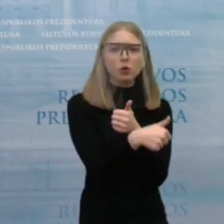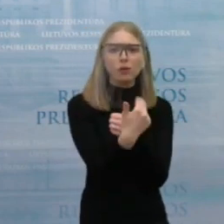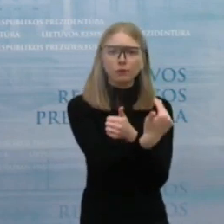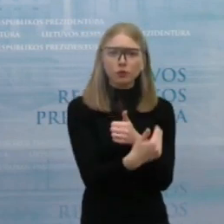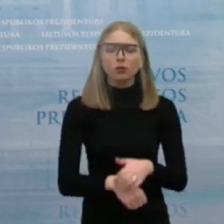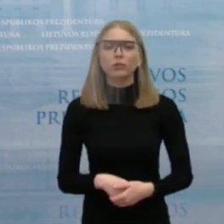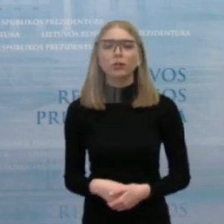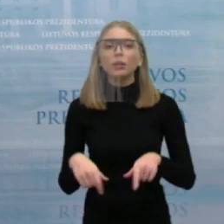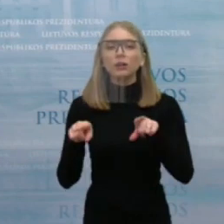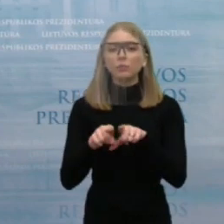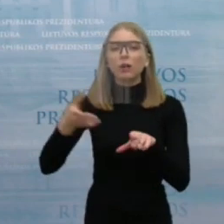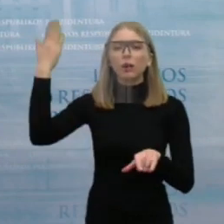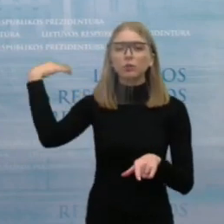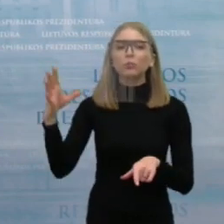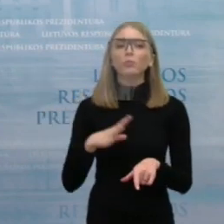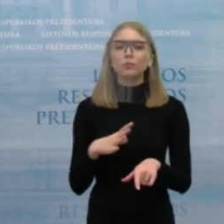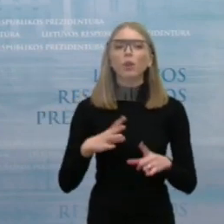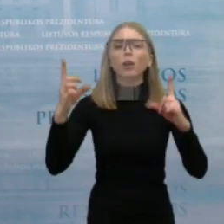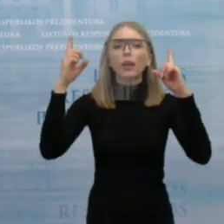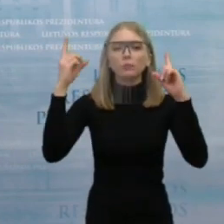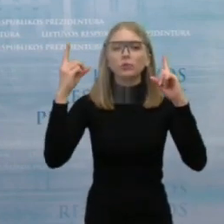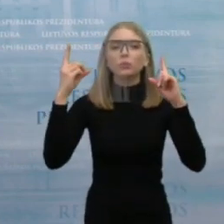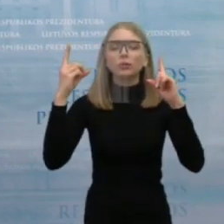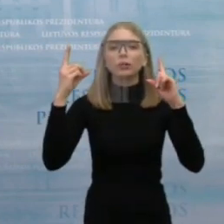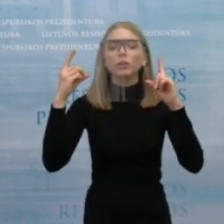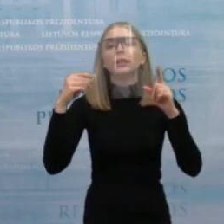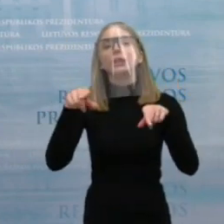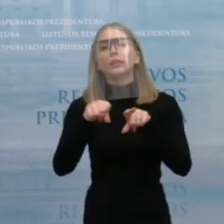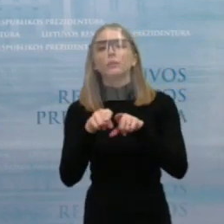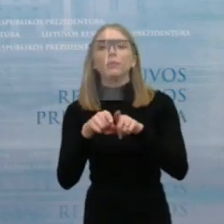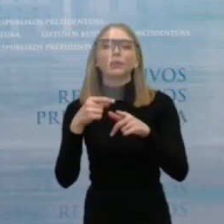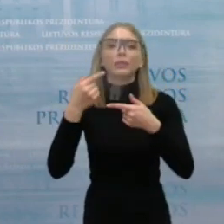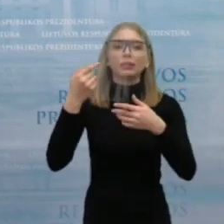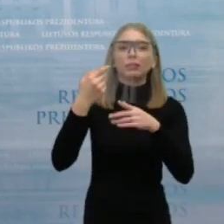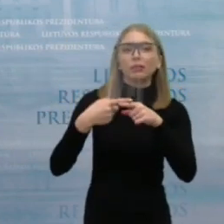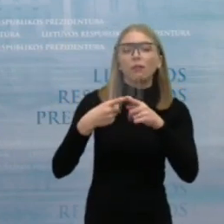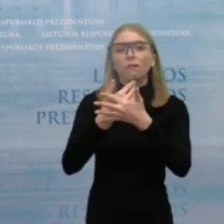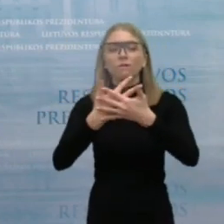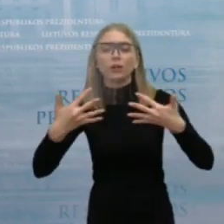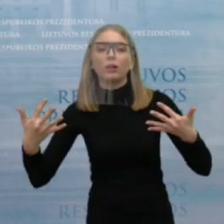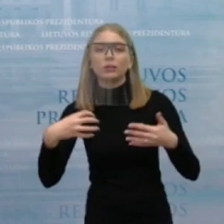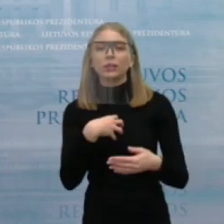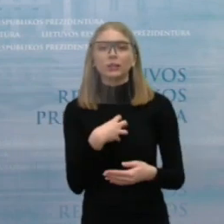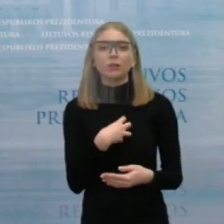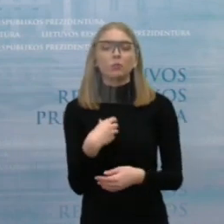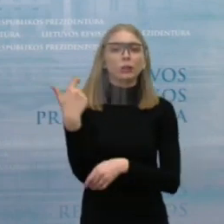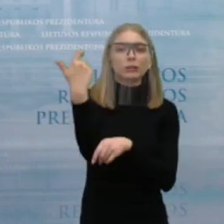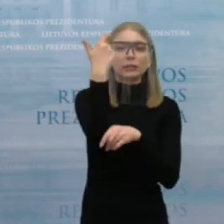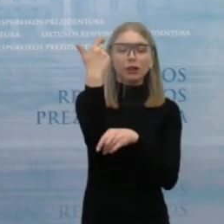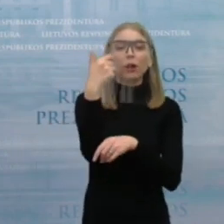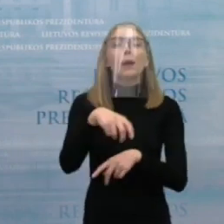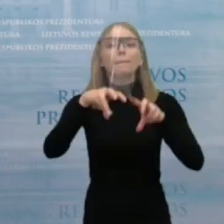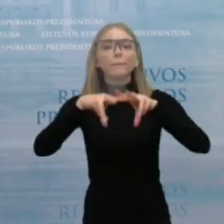teritorijų apsaugą, buveinių inventorizaciją, ką ministras deklaravo, kad tam bus